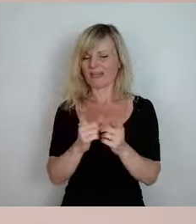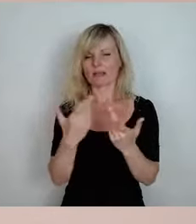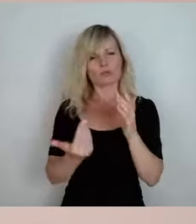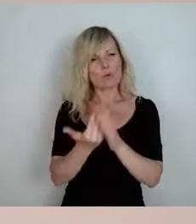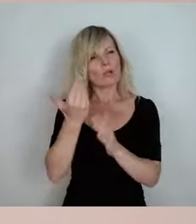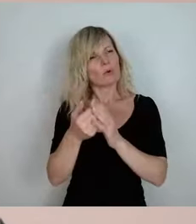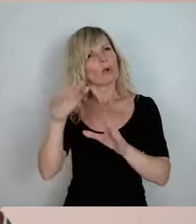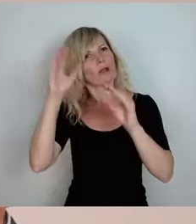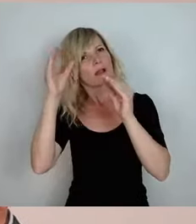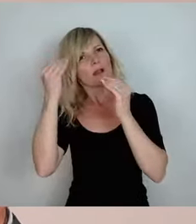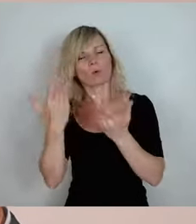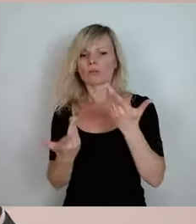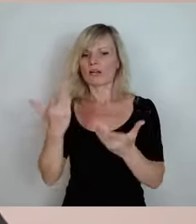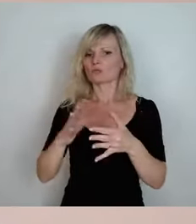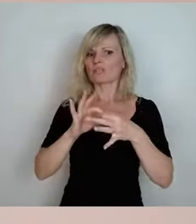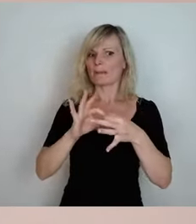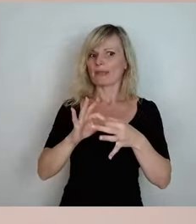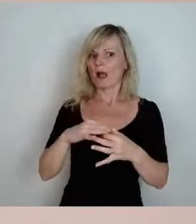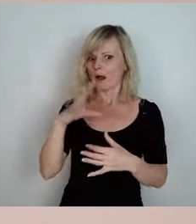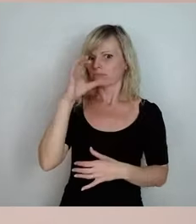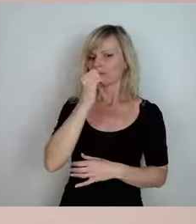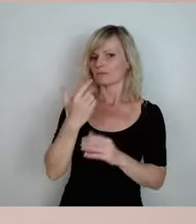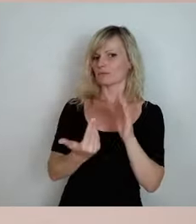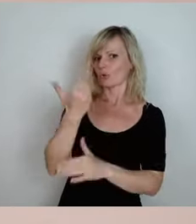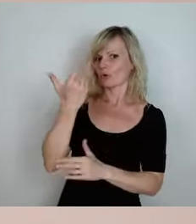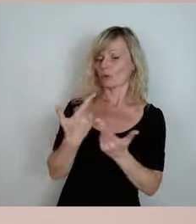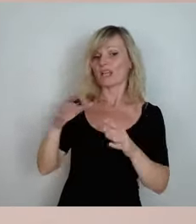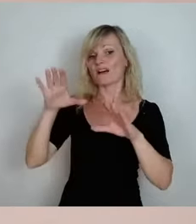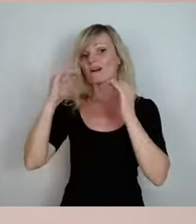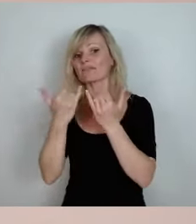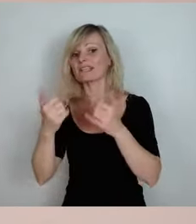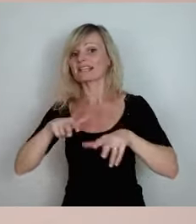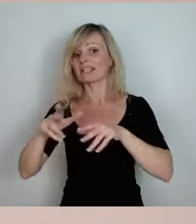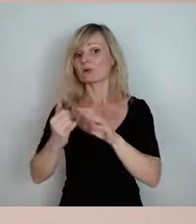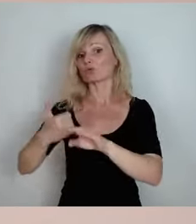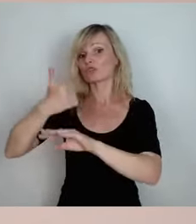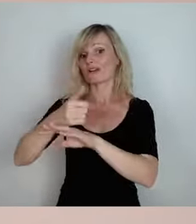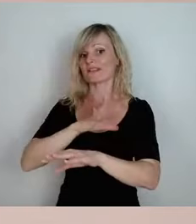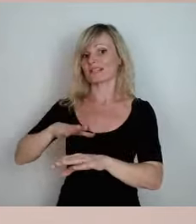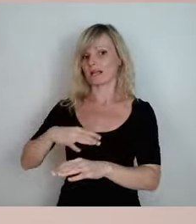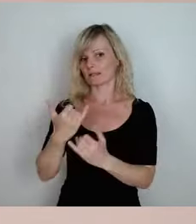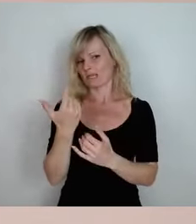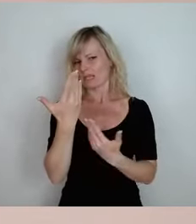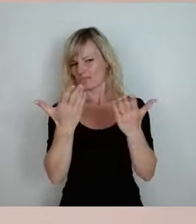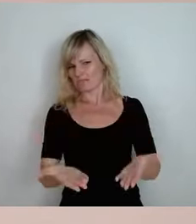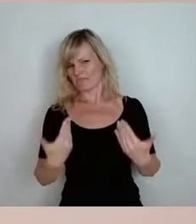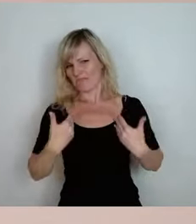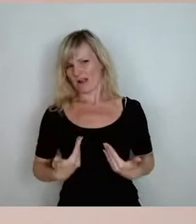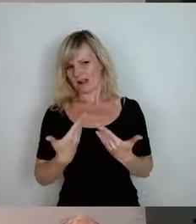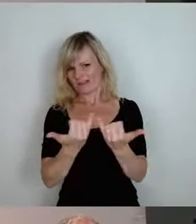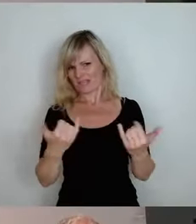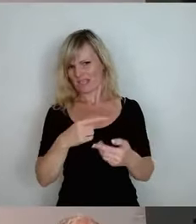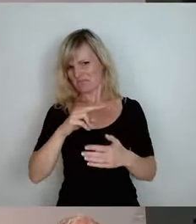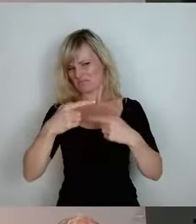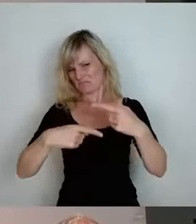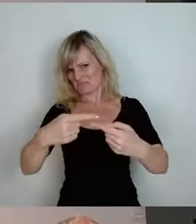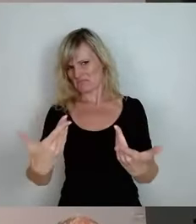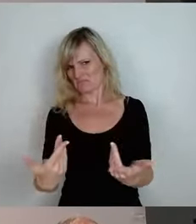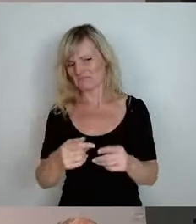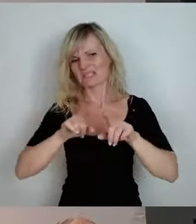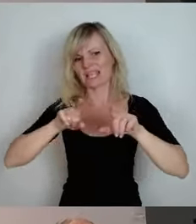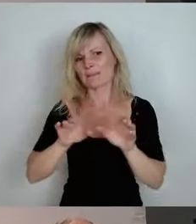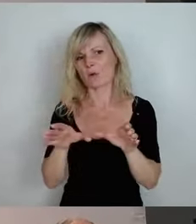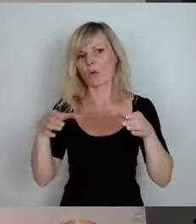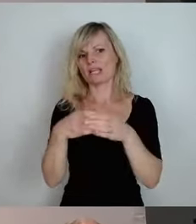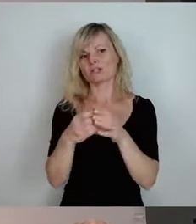vielleicht nicht so gesehen haben. Oder haben zumindest erfahren, wie der Regierungschef in Sachsen tickt oder wie er vorgeht. Gerade auch Thema Koalition und so weiter,